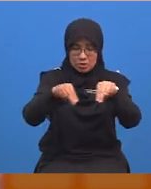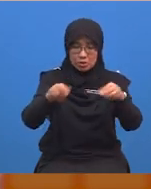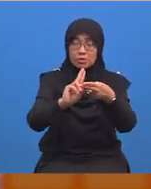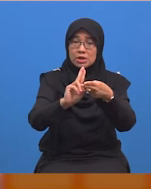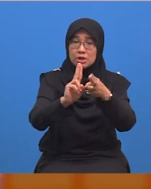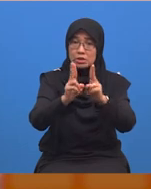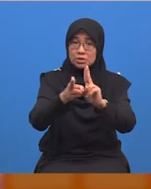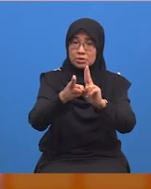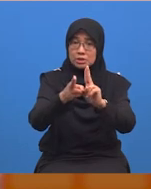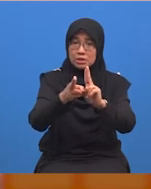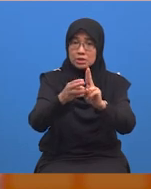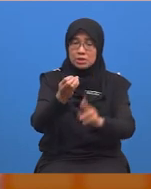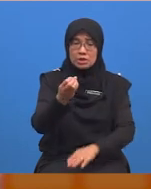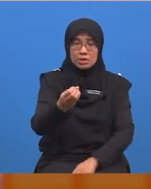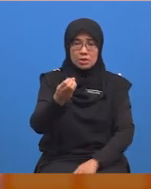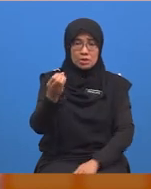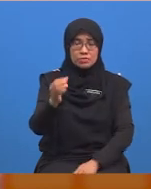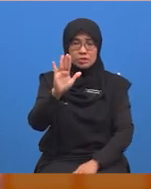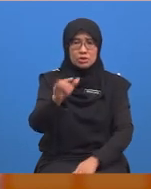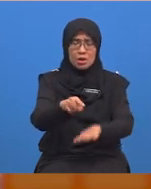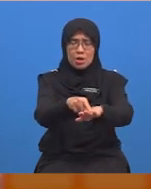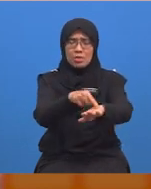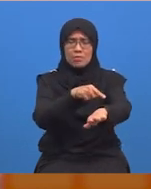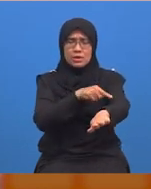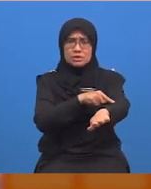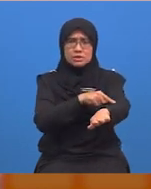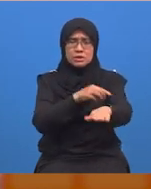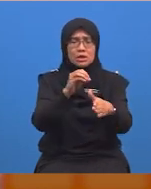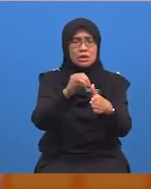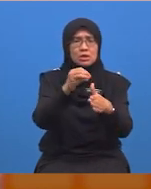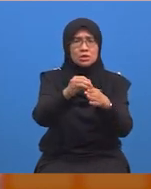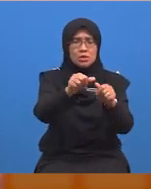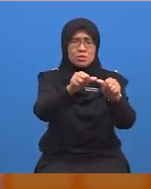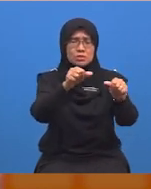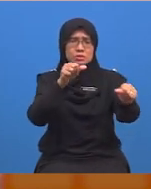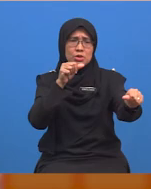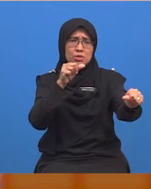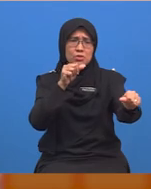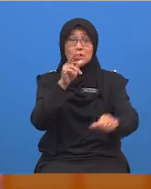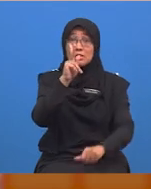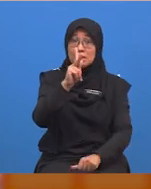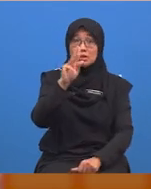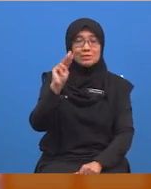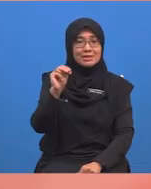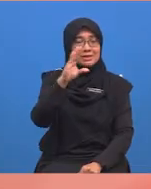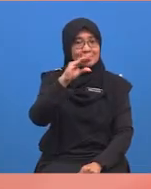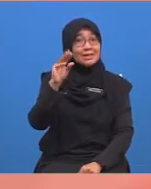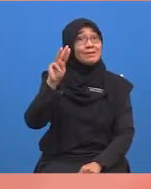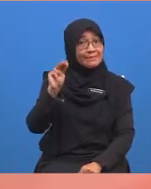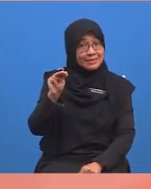bagi objek yang panjang atau jauh iaitu kilometer dan meter.